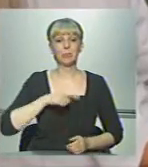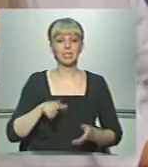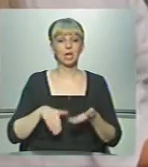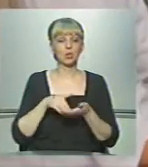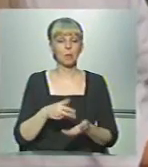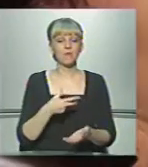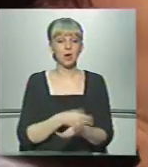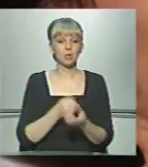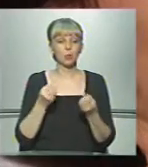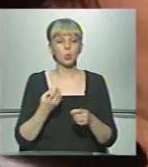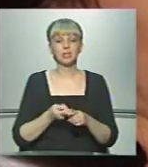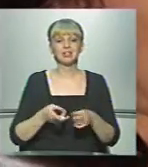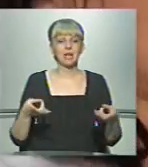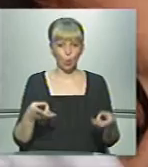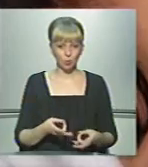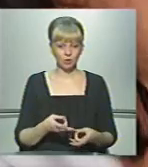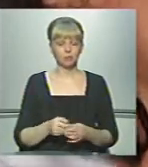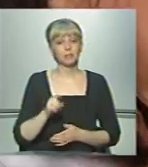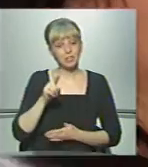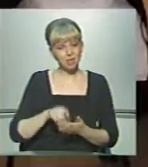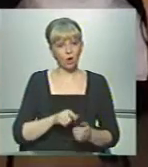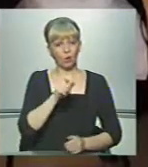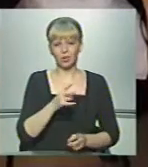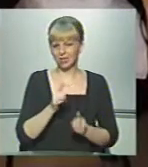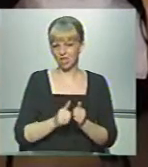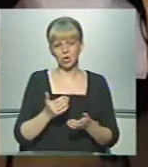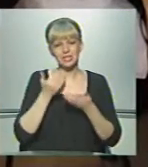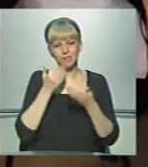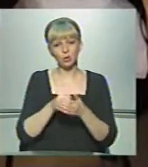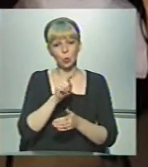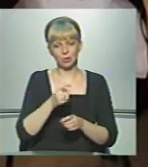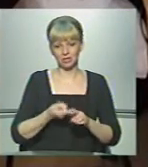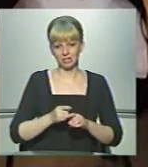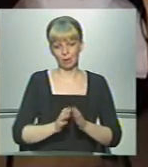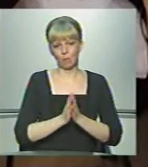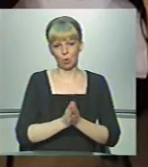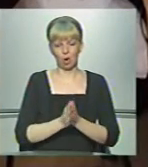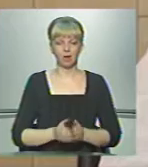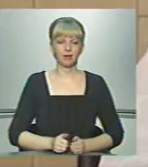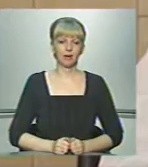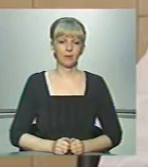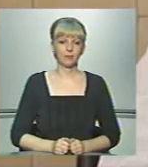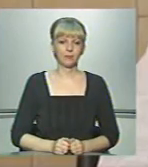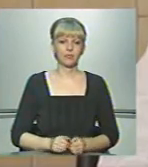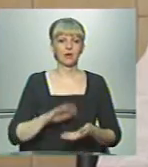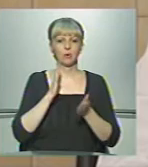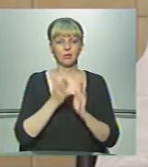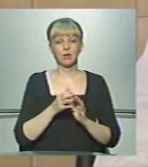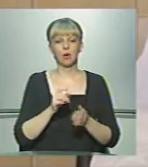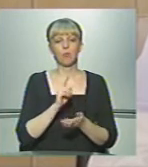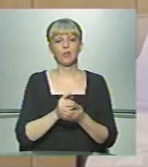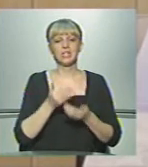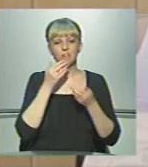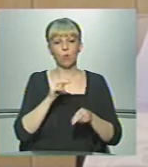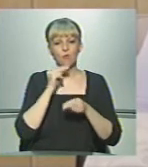допомогою вакцини просто необхідно. Хоча зізнаються, що люди нечасто звертаються до них з цим проханням. Ну, в основному мають звернути